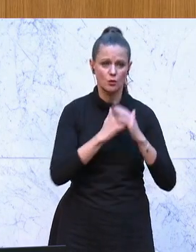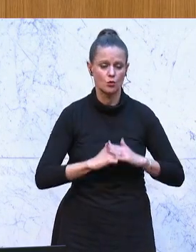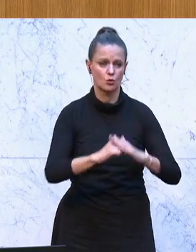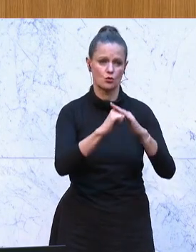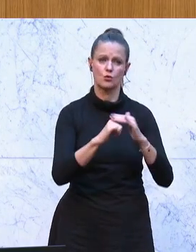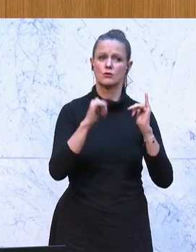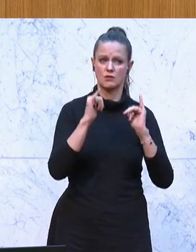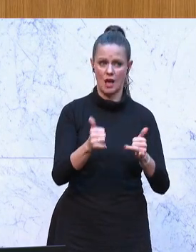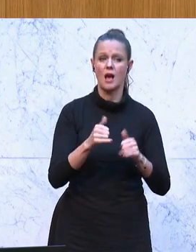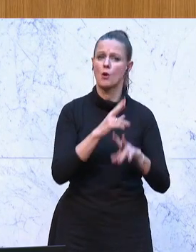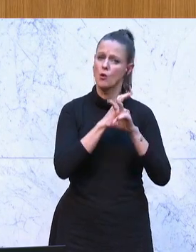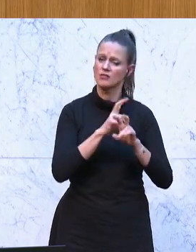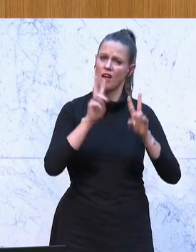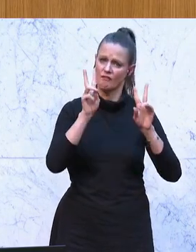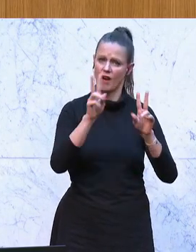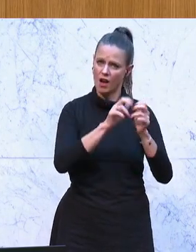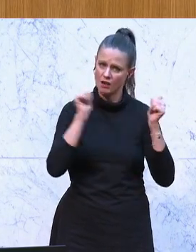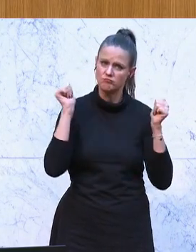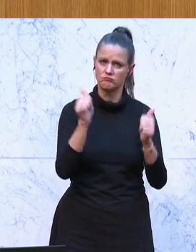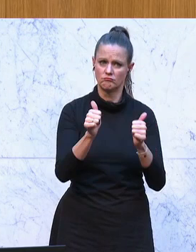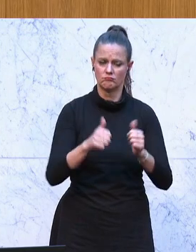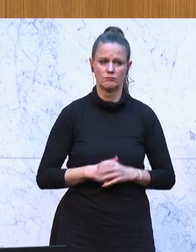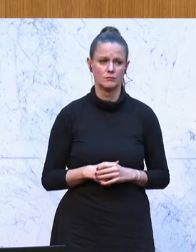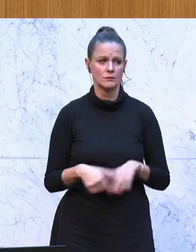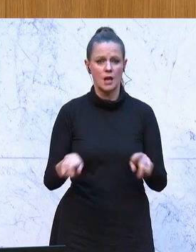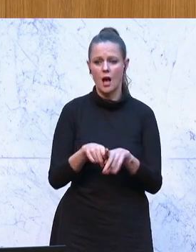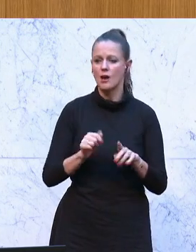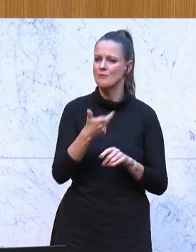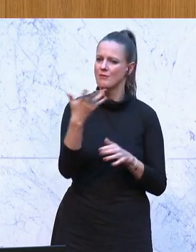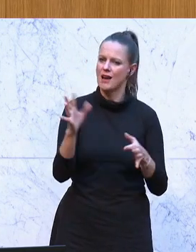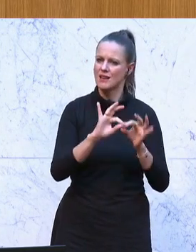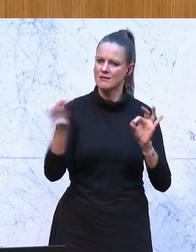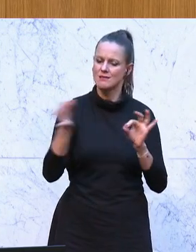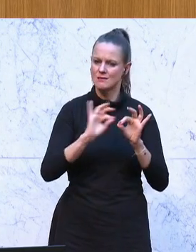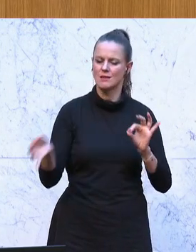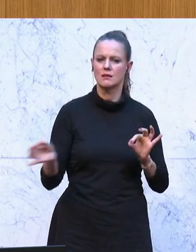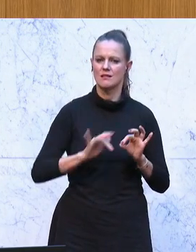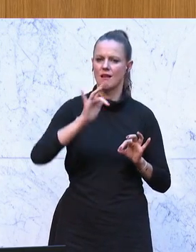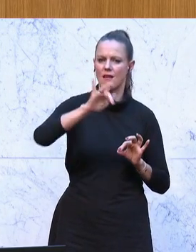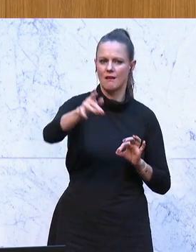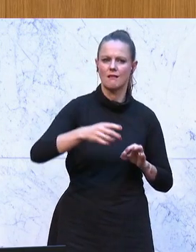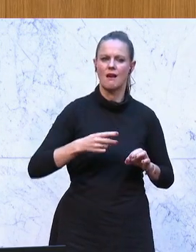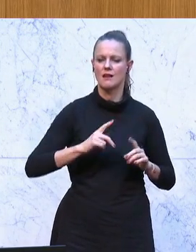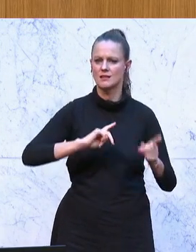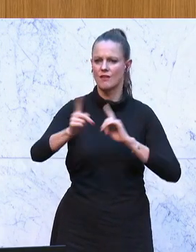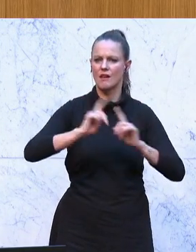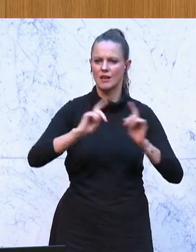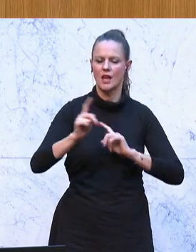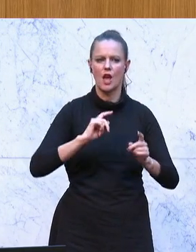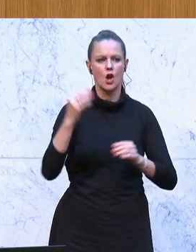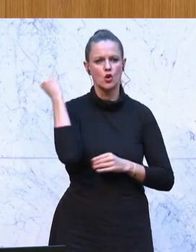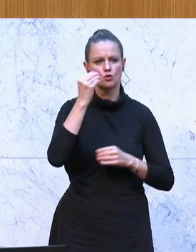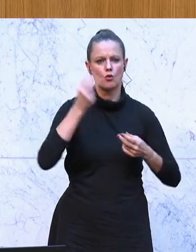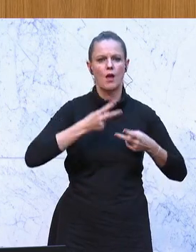in Österreich in Wirklichkeit sehr viel. Und erlauben Sie mir auch noch ein paar Sätze in Richtung Schülertransport, Gelegenheitsverkehr. Ja, das ist heute schon ein Mal angesprochen worden von